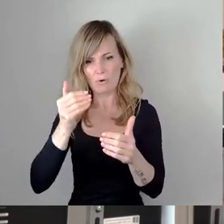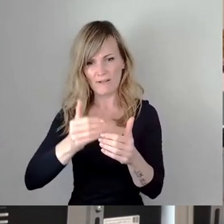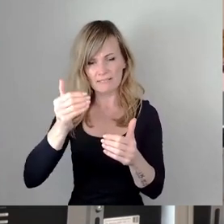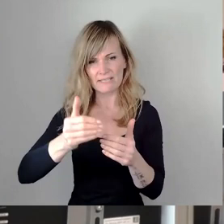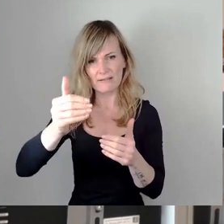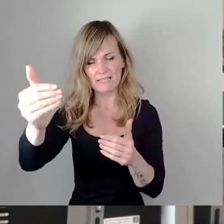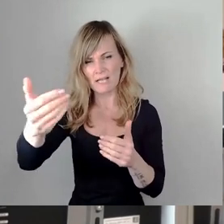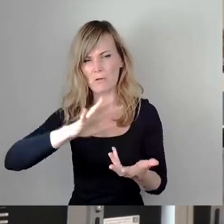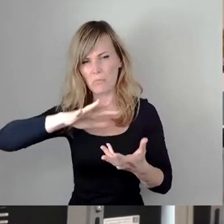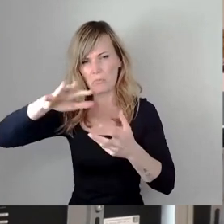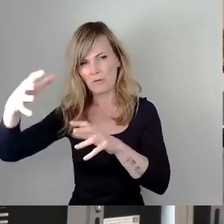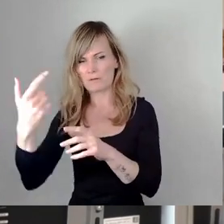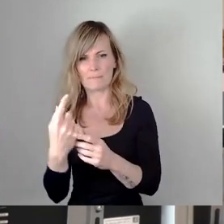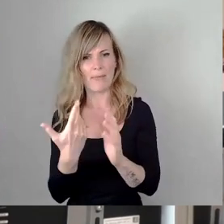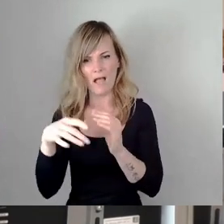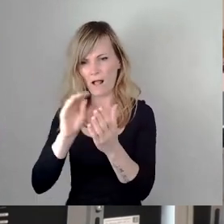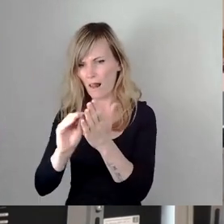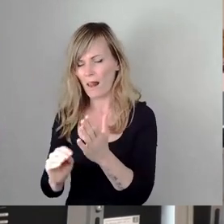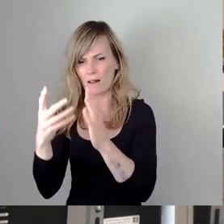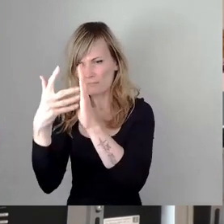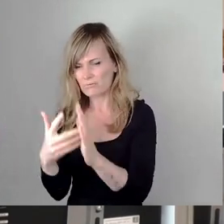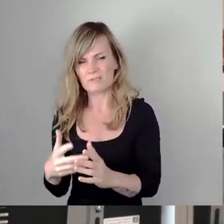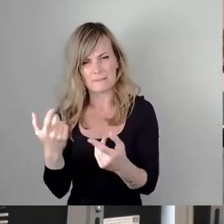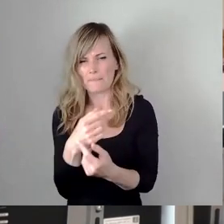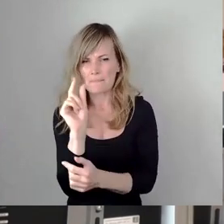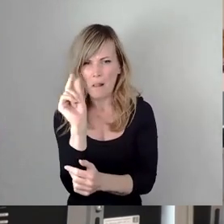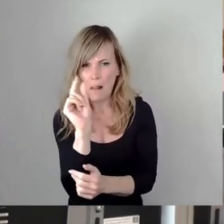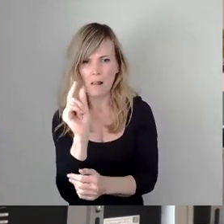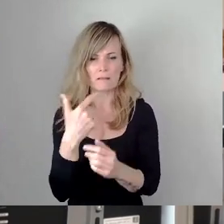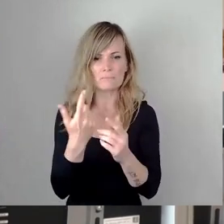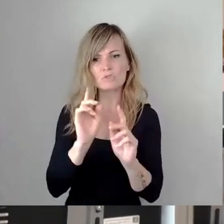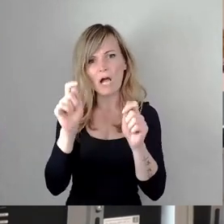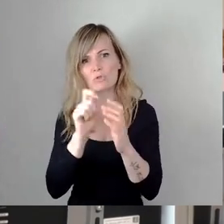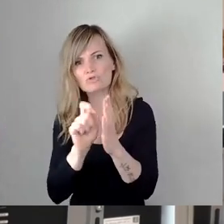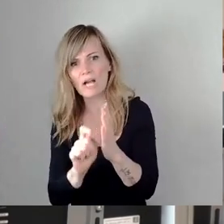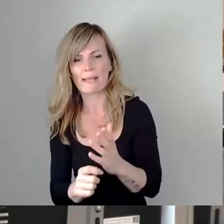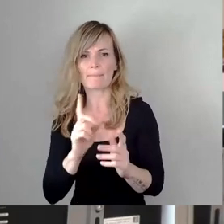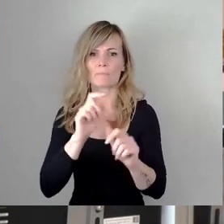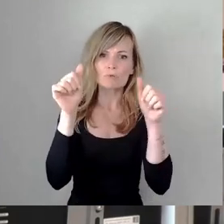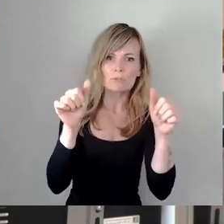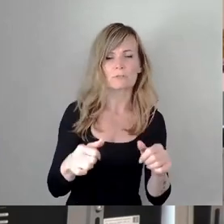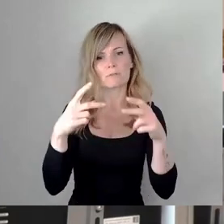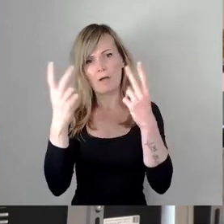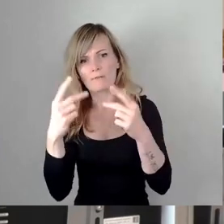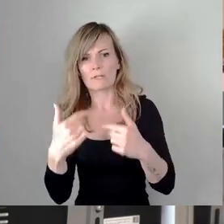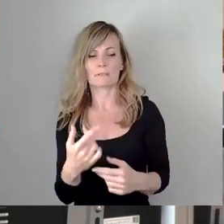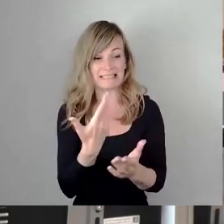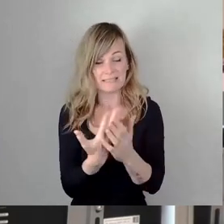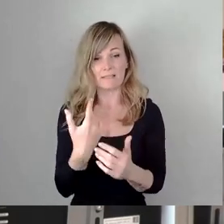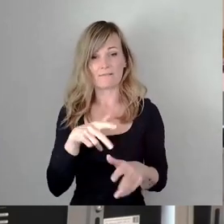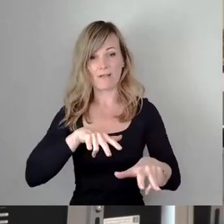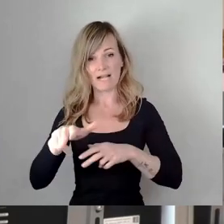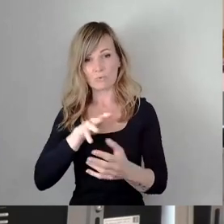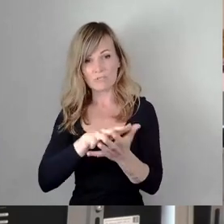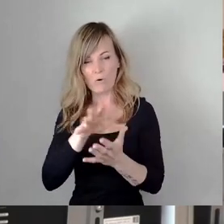praxisfremdere Richtung. Jedes noch so kleine Filzlchen muss ausgeschrieben werden. Regelmäßig übersteigt der Verwaltungsaufwand für die Erstellung der